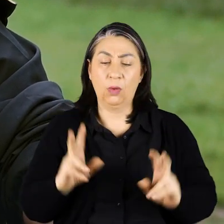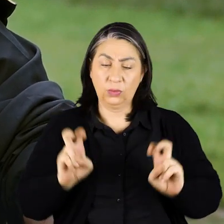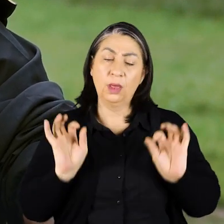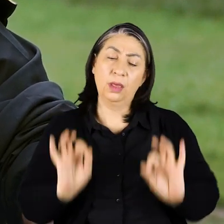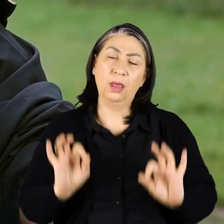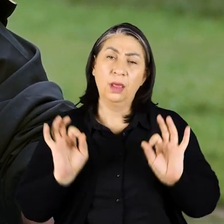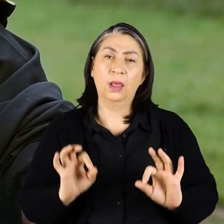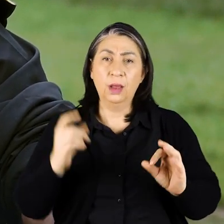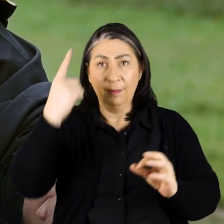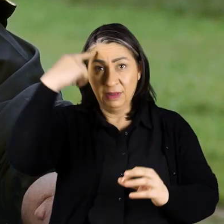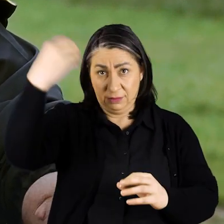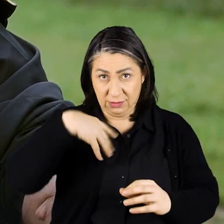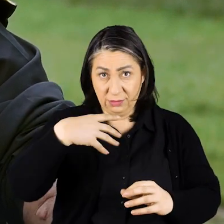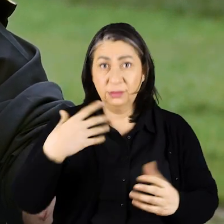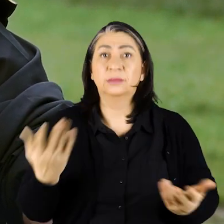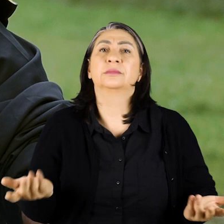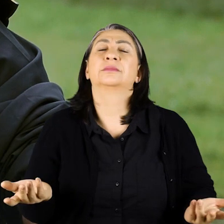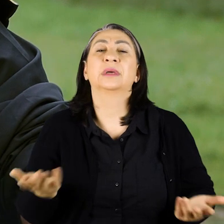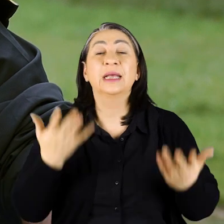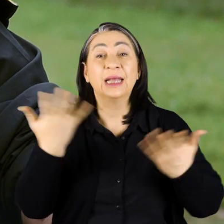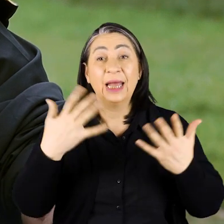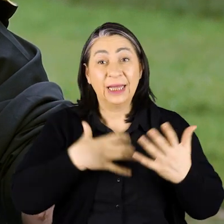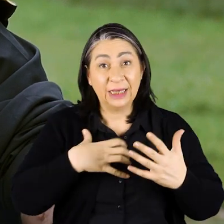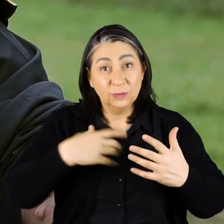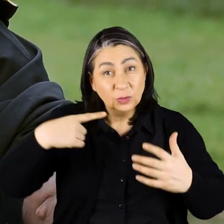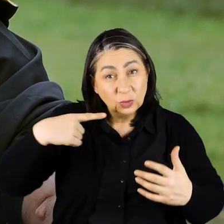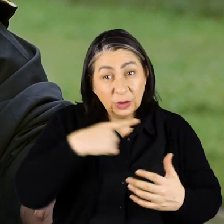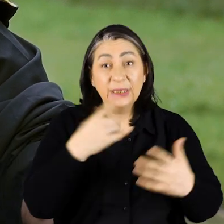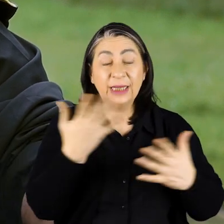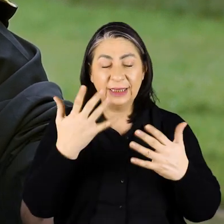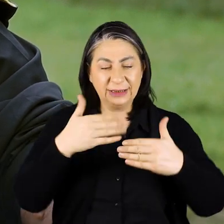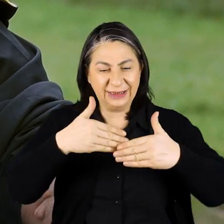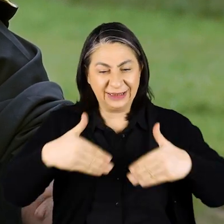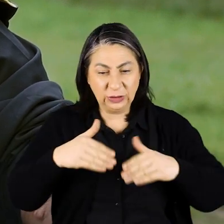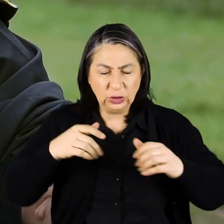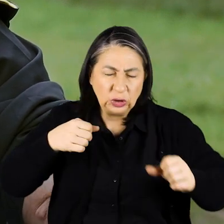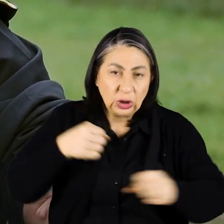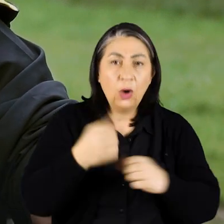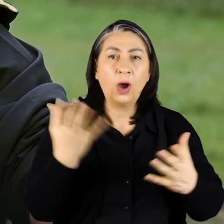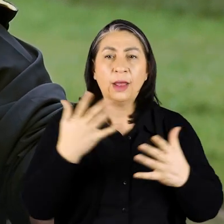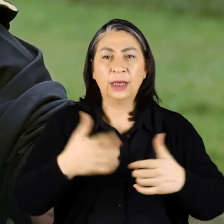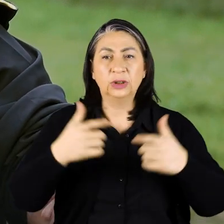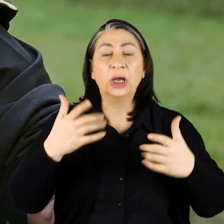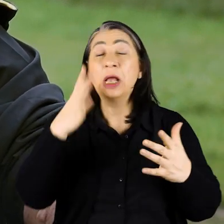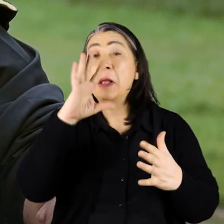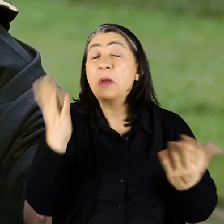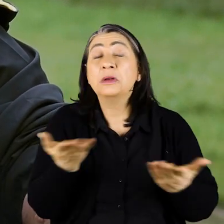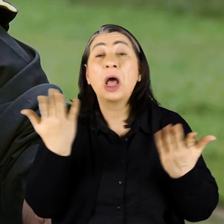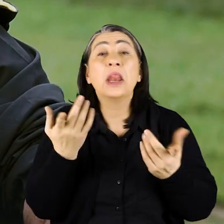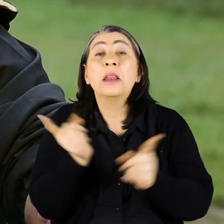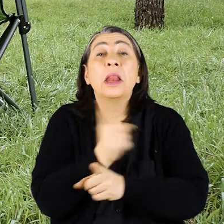bildirim olarak bize bu gelmeyecekti Aynen öyle Ne kadar kendimizi zorlarsak Ne kadar sınırlarımızı zorlarsak O kadar açığa çıkıyor Kim bilir daha neler